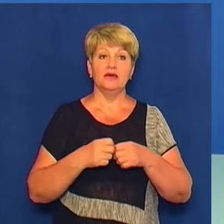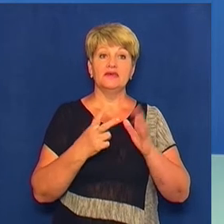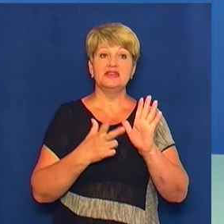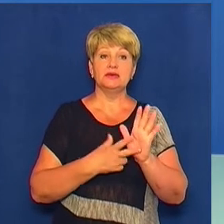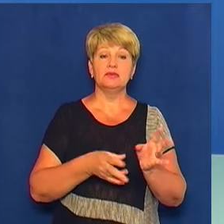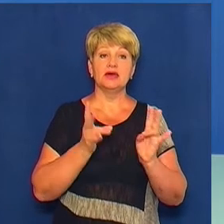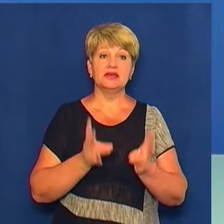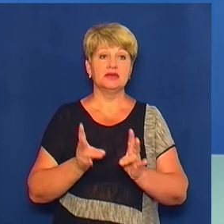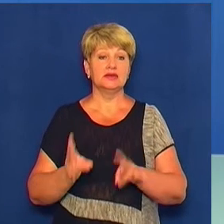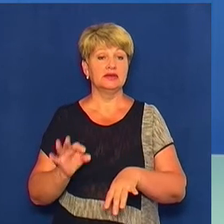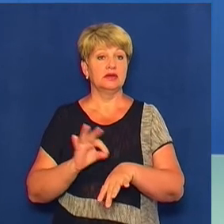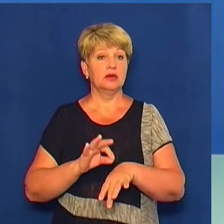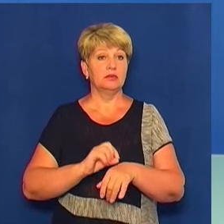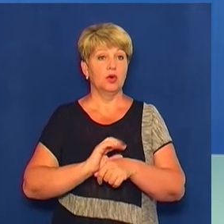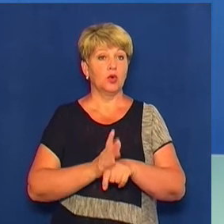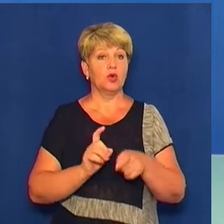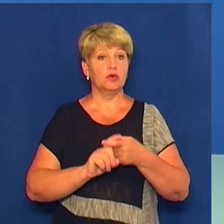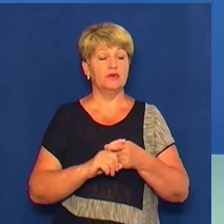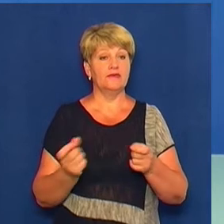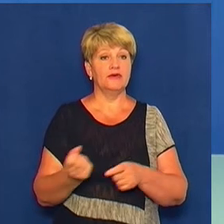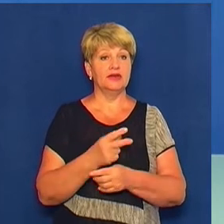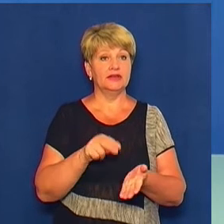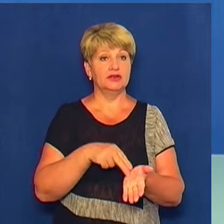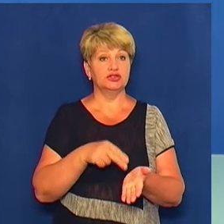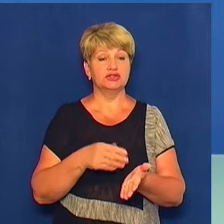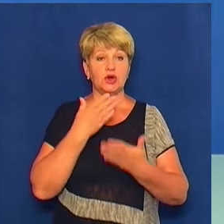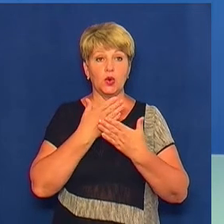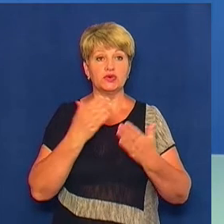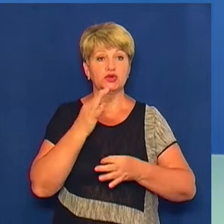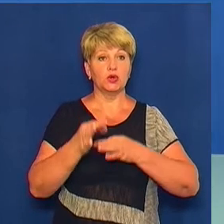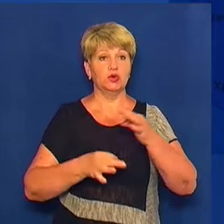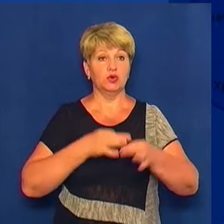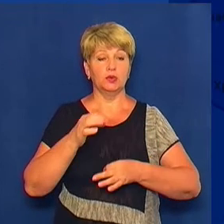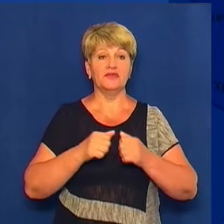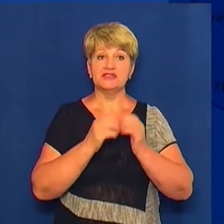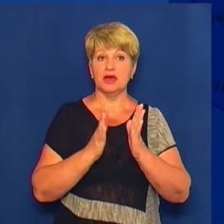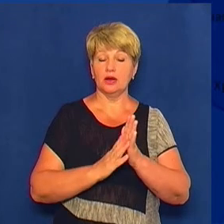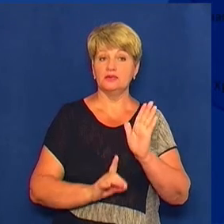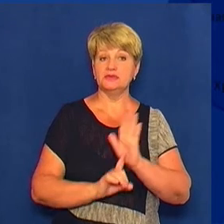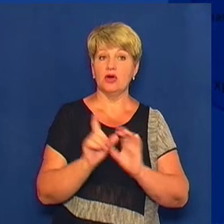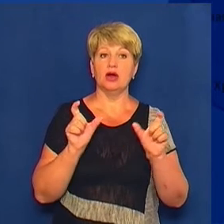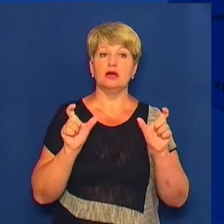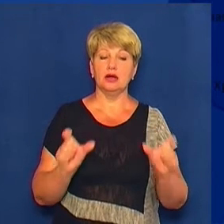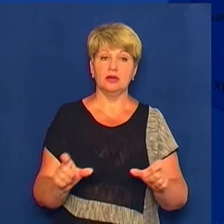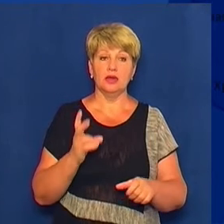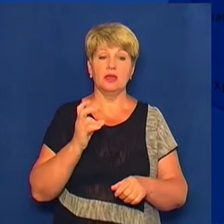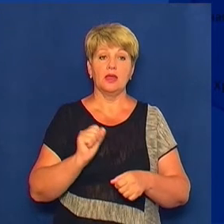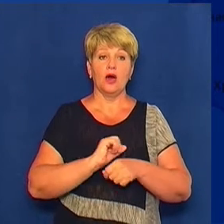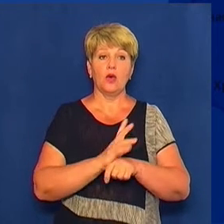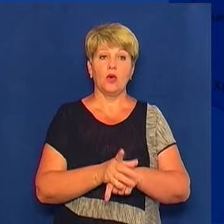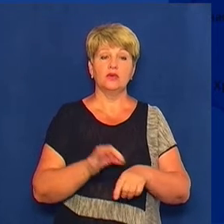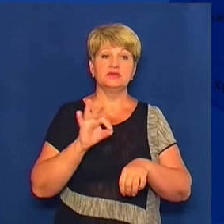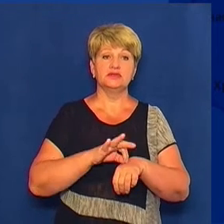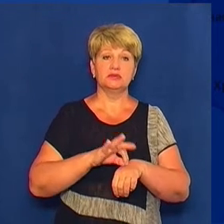випадків інфікування коронавірусом виявили на Черкащині за останню добу. Загалом, з початку карантину на COVID-19